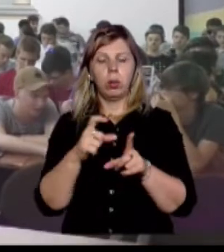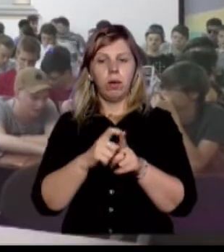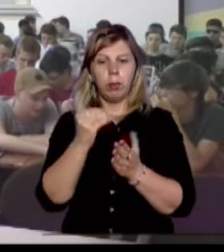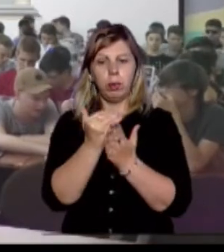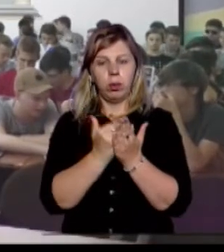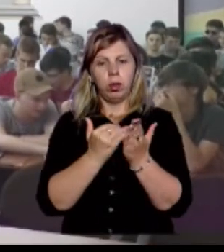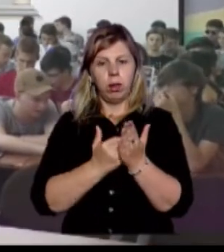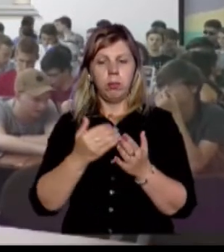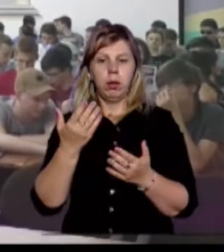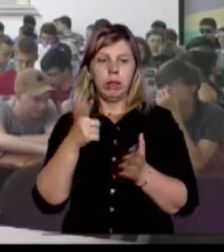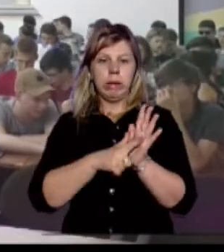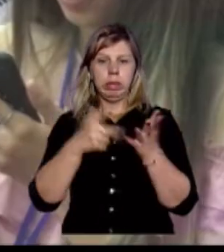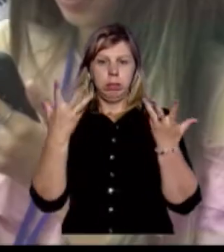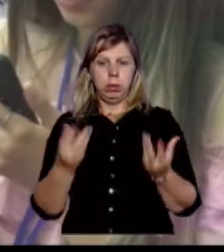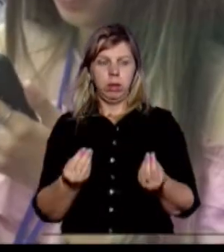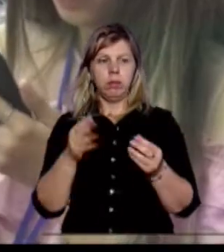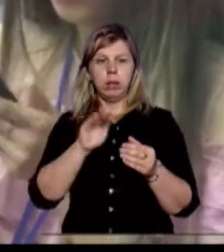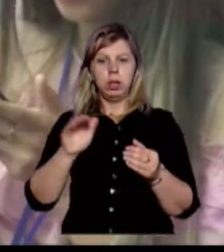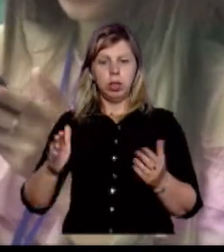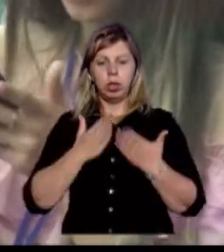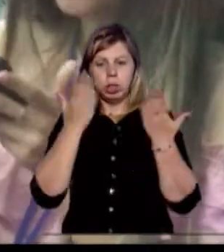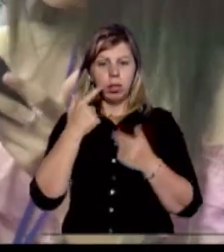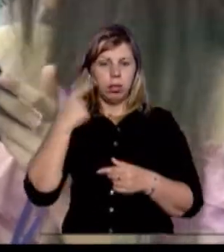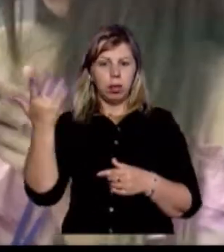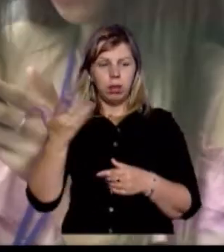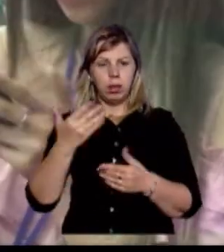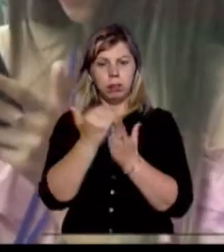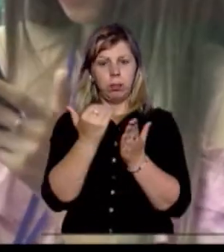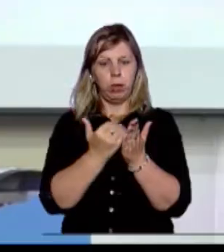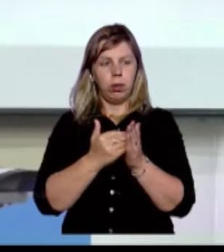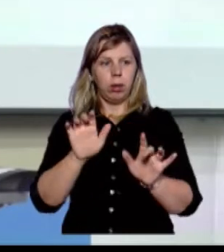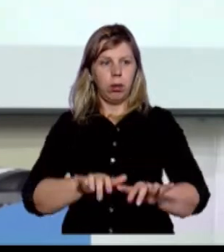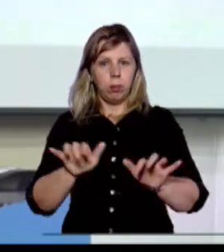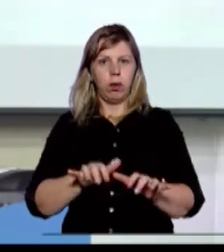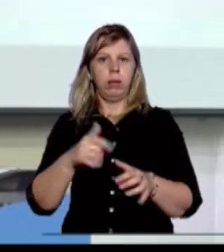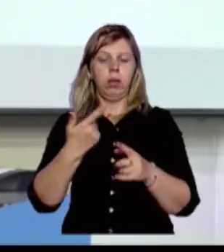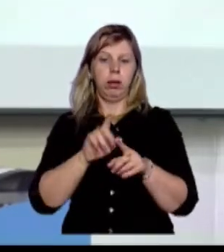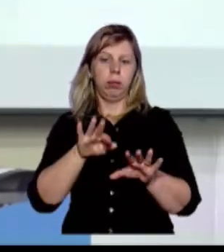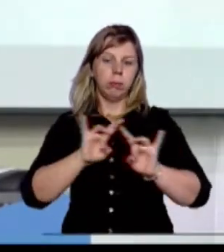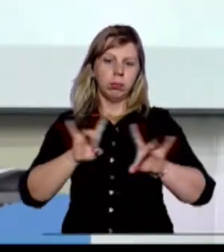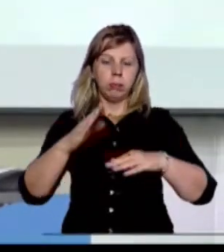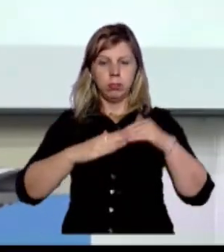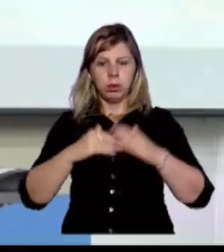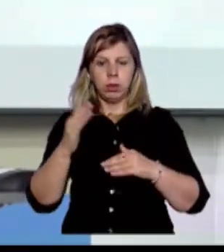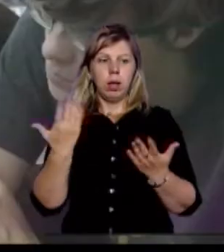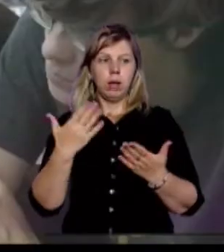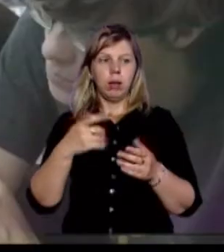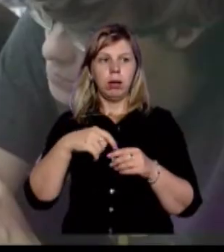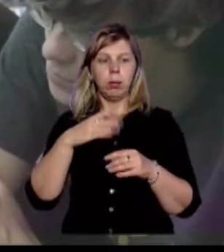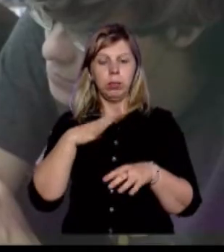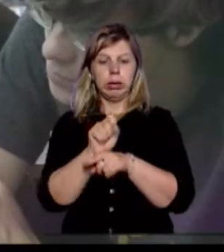програма розрахована на сім днів. Дітям читатимуть лекції з програмування та проводитимуть практичні роботи, на яких розв